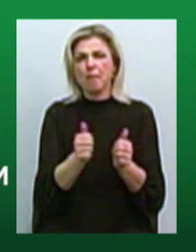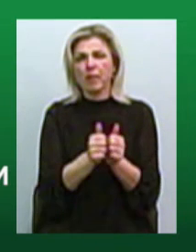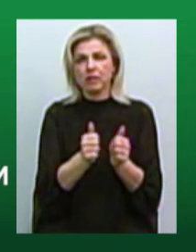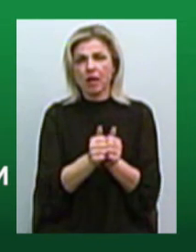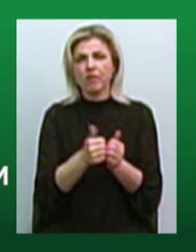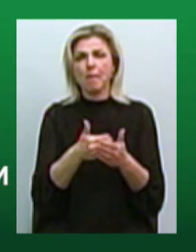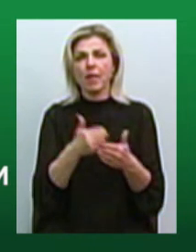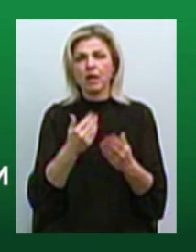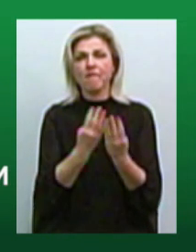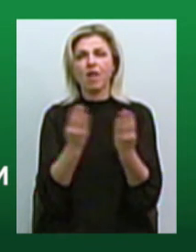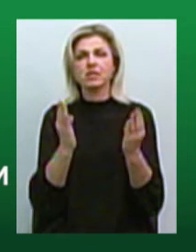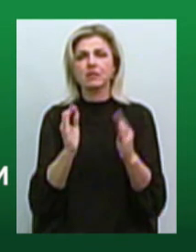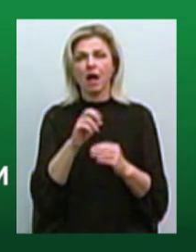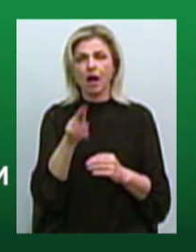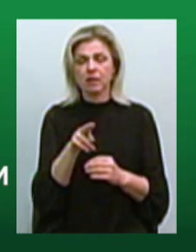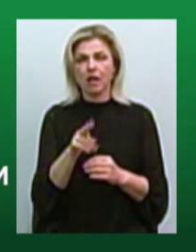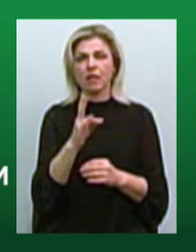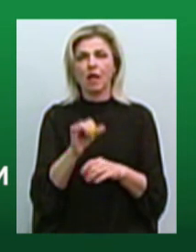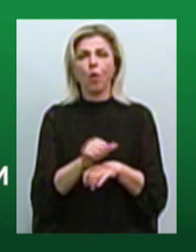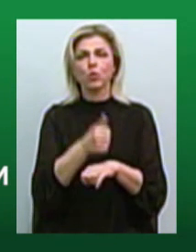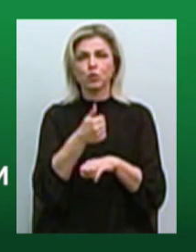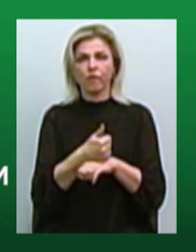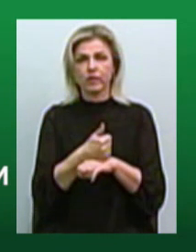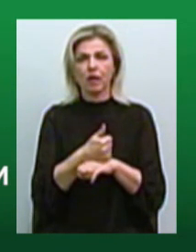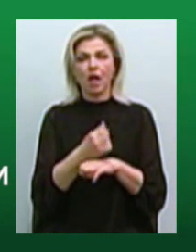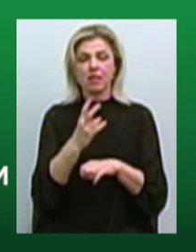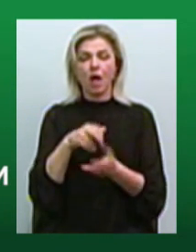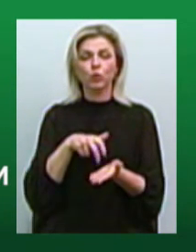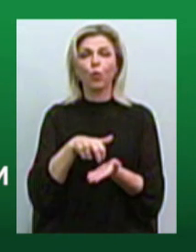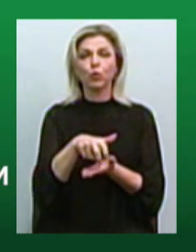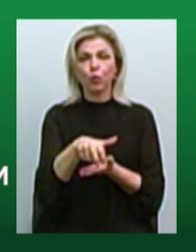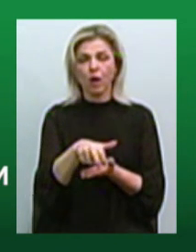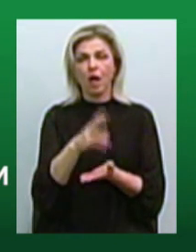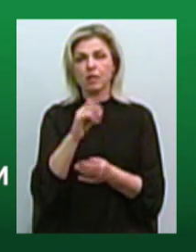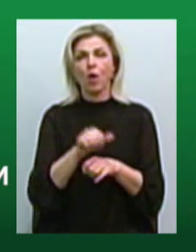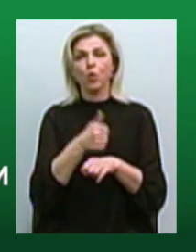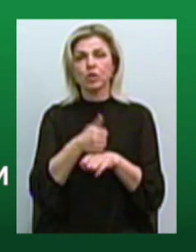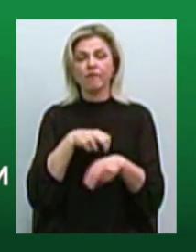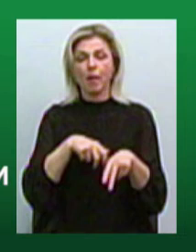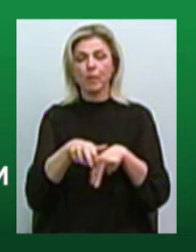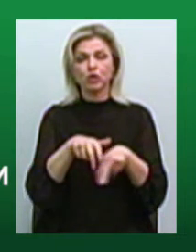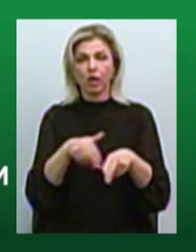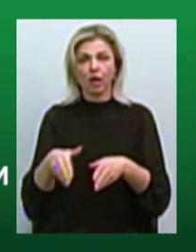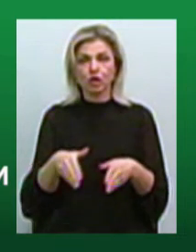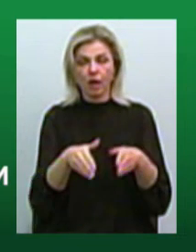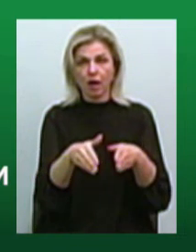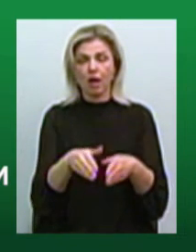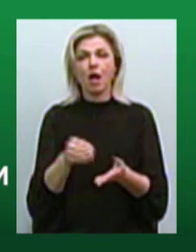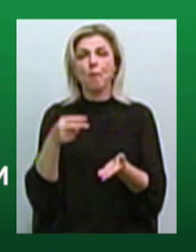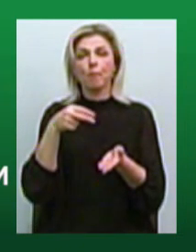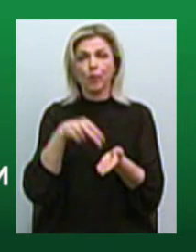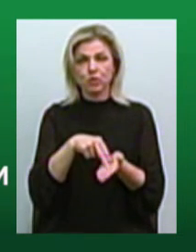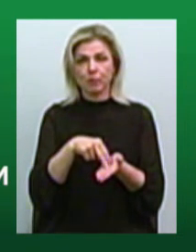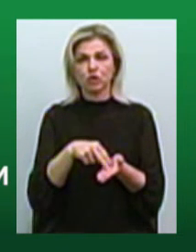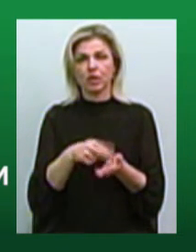перед фасадами на основних тротуарах, на основних пішохідних шляхах. Розміщені оці